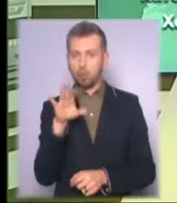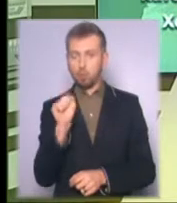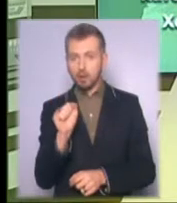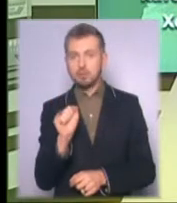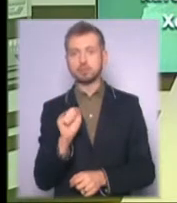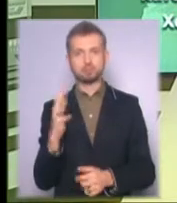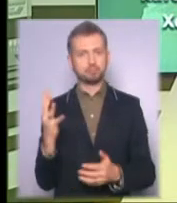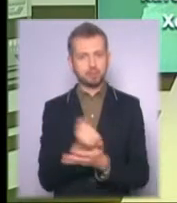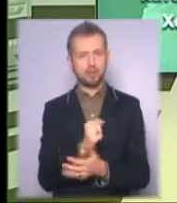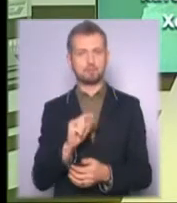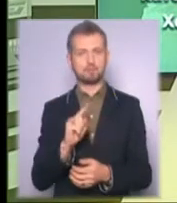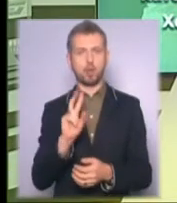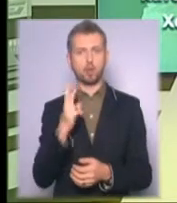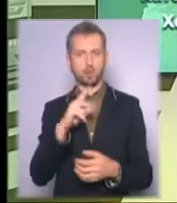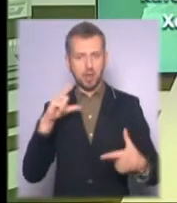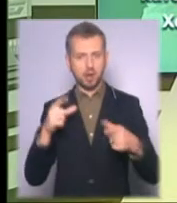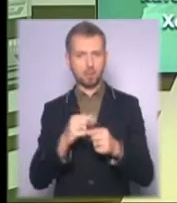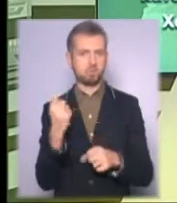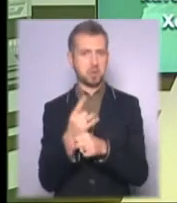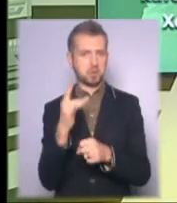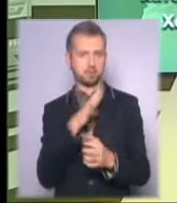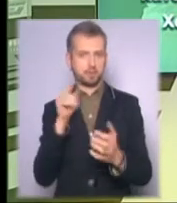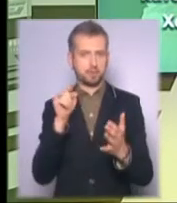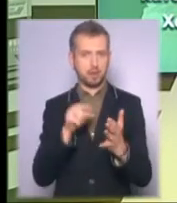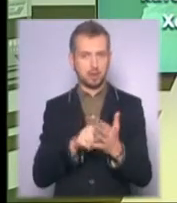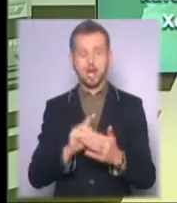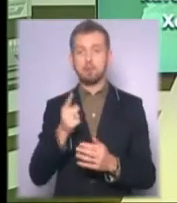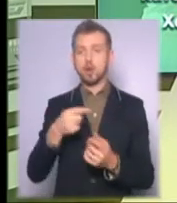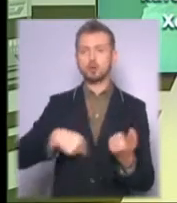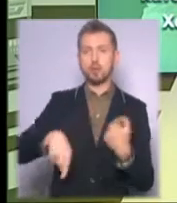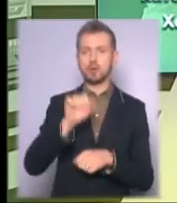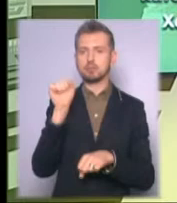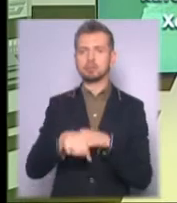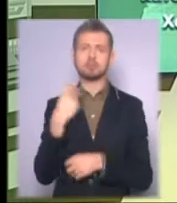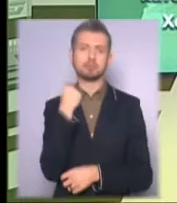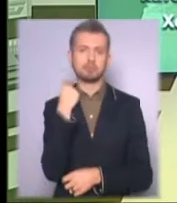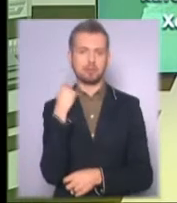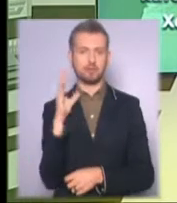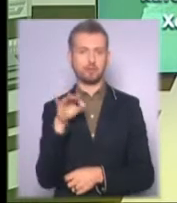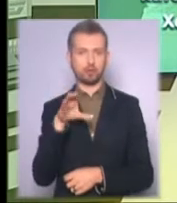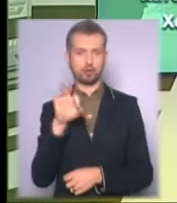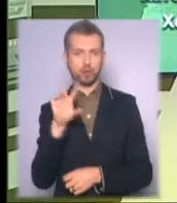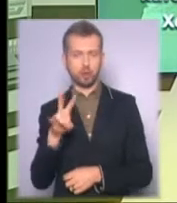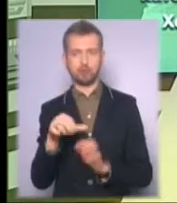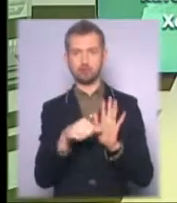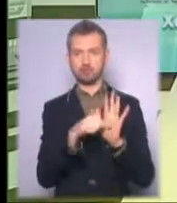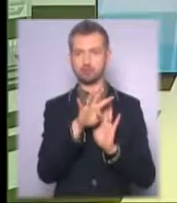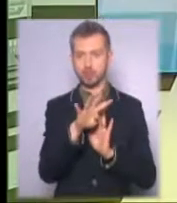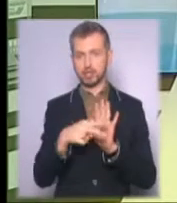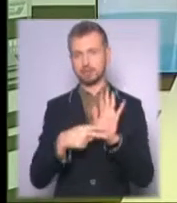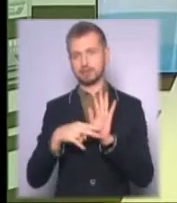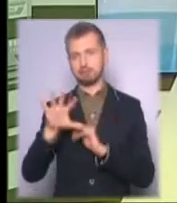перше у кар'єрі. У першому колі донечанка обіграла британську тенісистку Хезер Водсом 6-4-7-5.